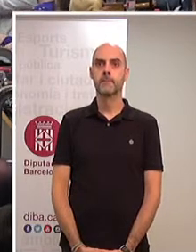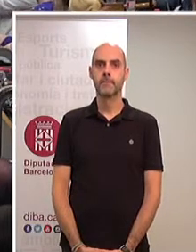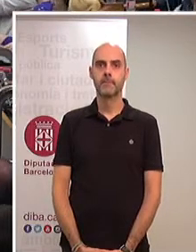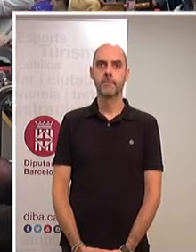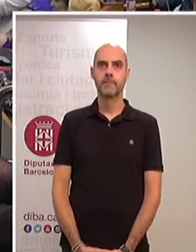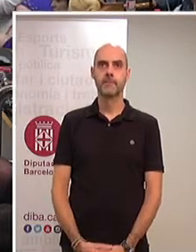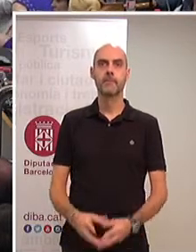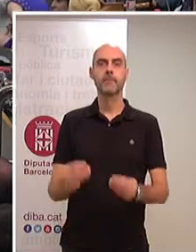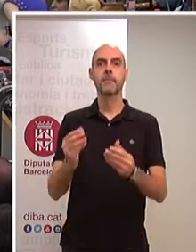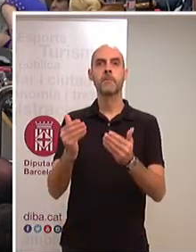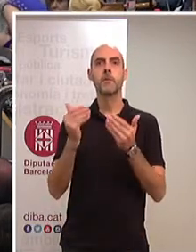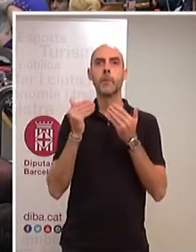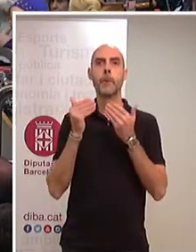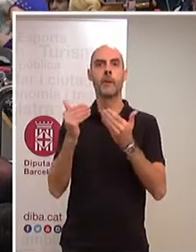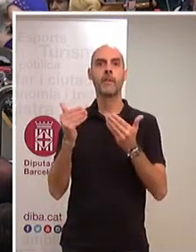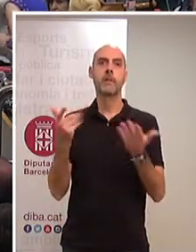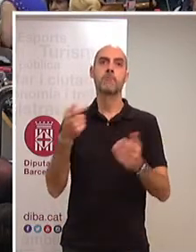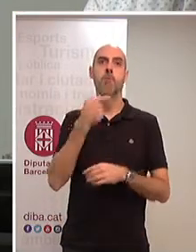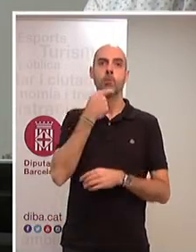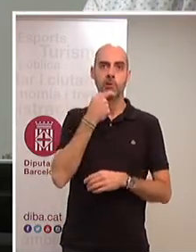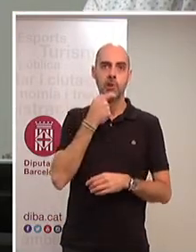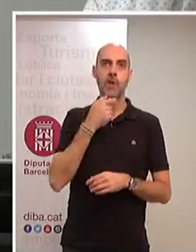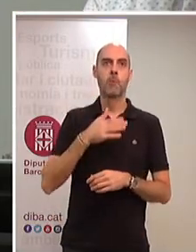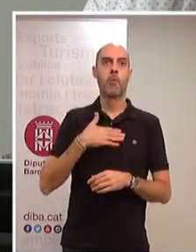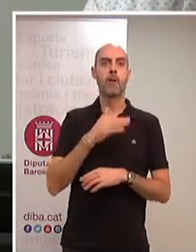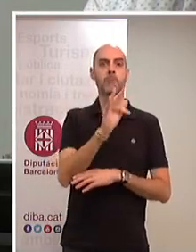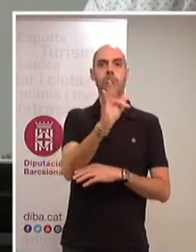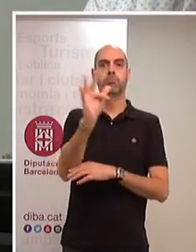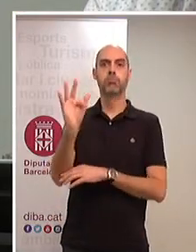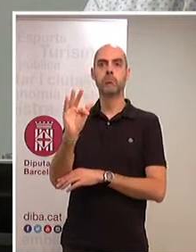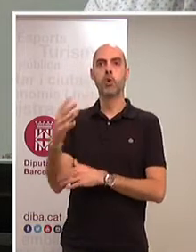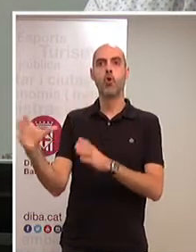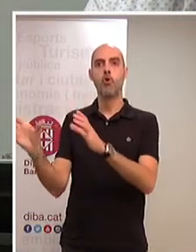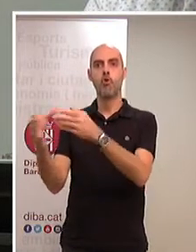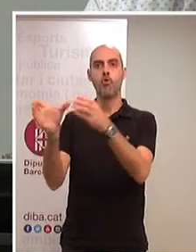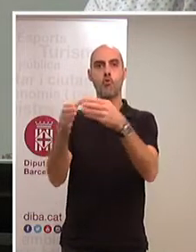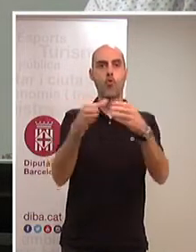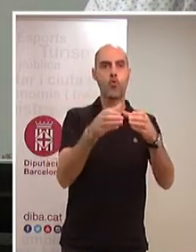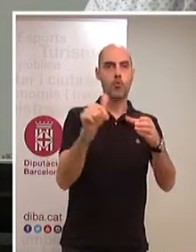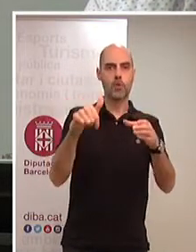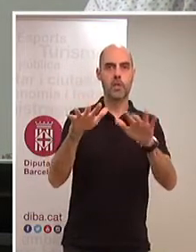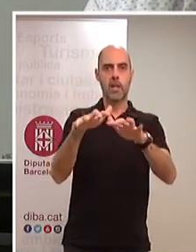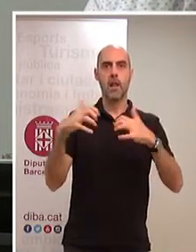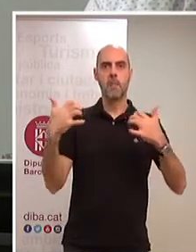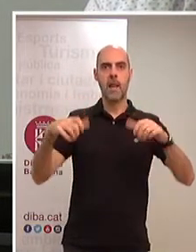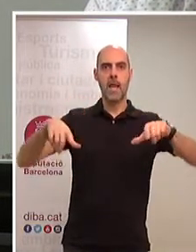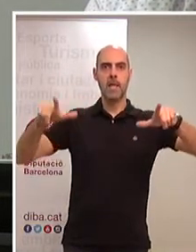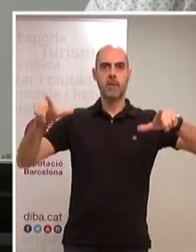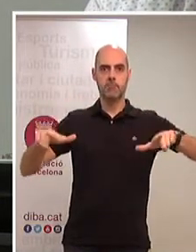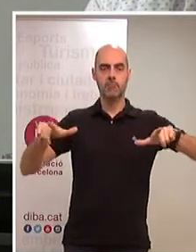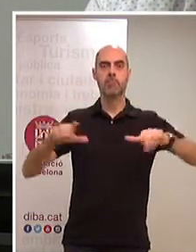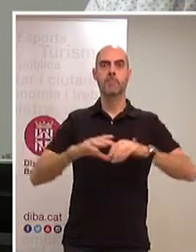Moltíssimes gràcies i m'agradaria donar la veu a tots els grups que conformen aquest plenari i, per tant,